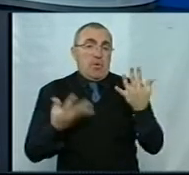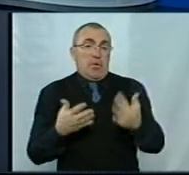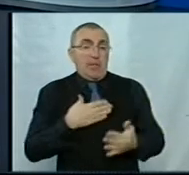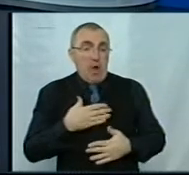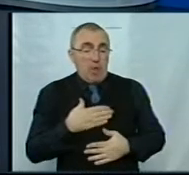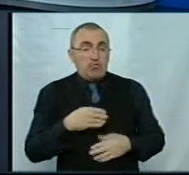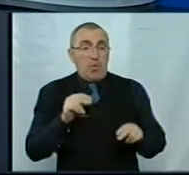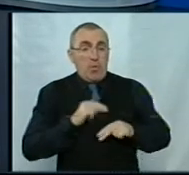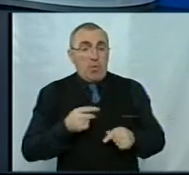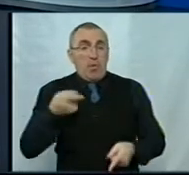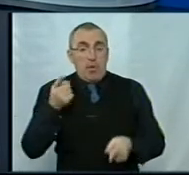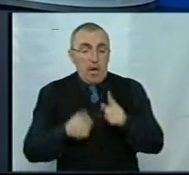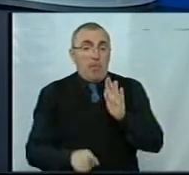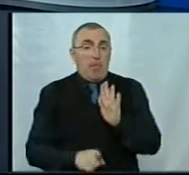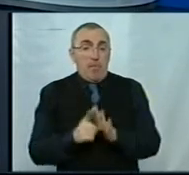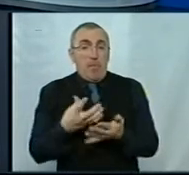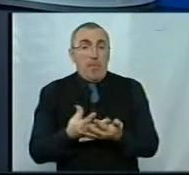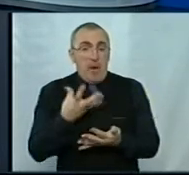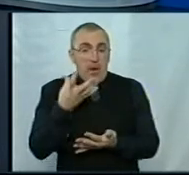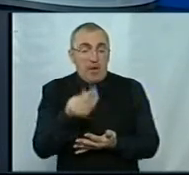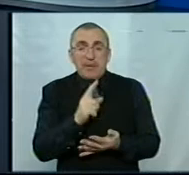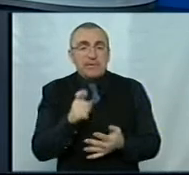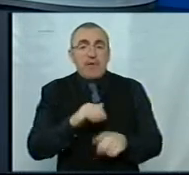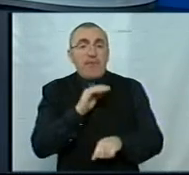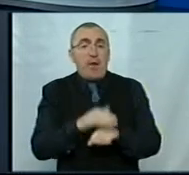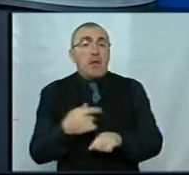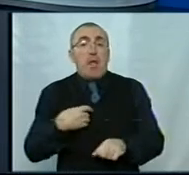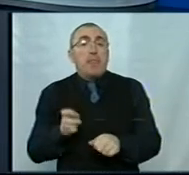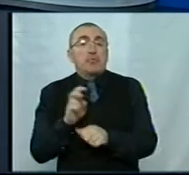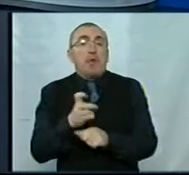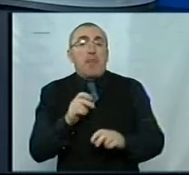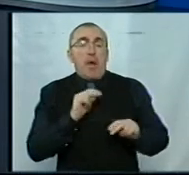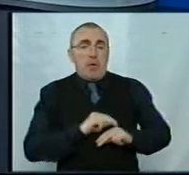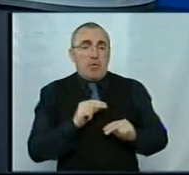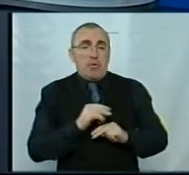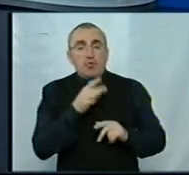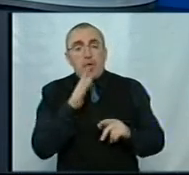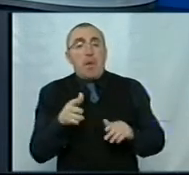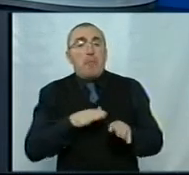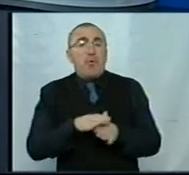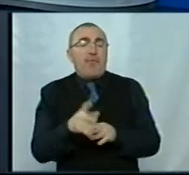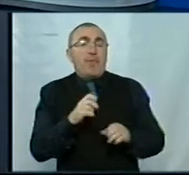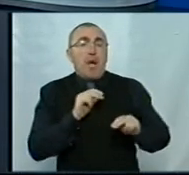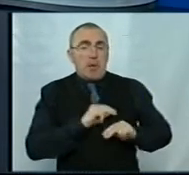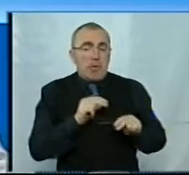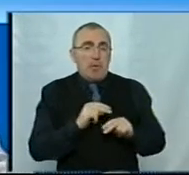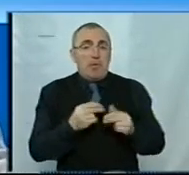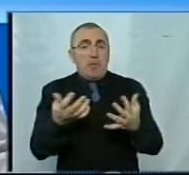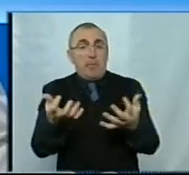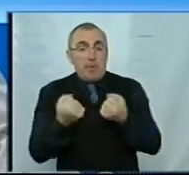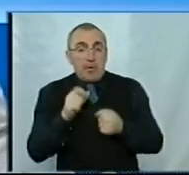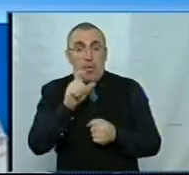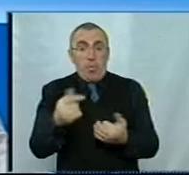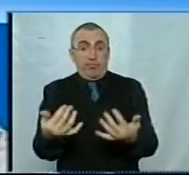нашу роботу реально почнуть платити, не просто за факт, що я прийшов на роботу, що я якийсь час провів на роботі, а саме так, прийняв більше